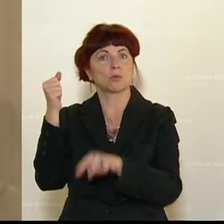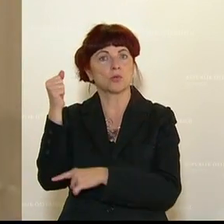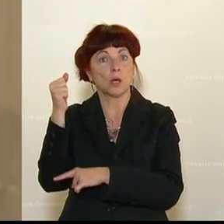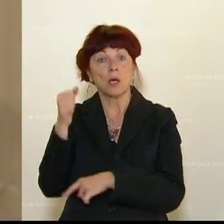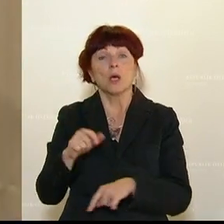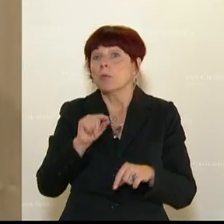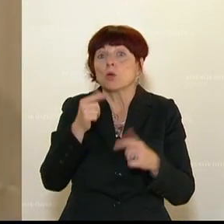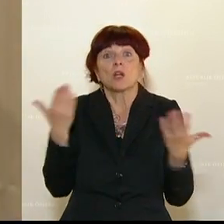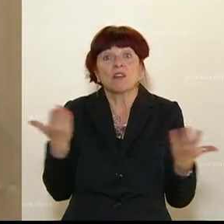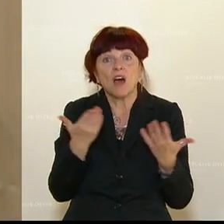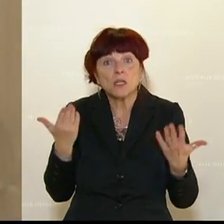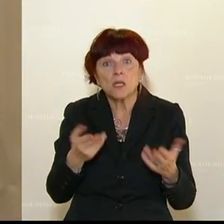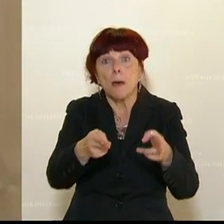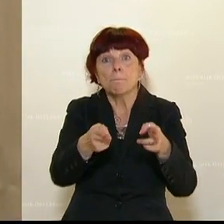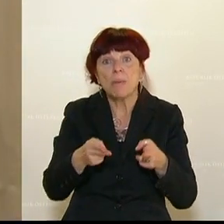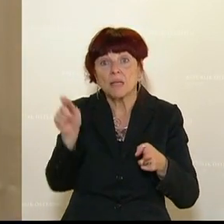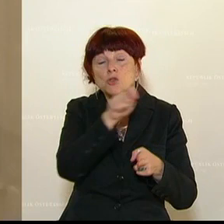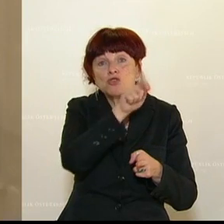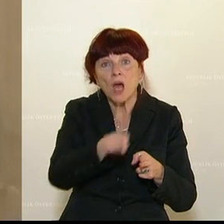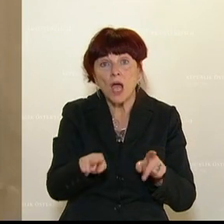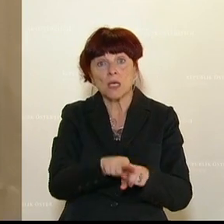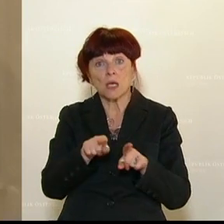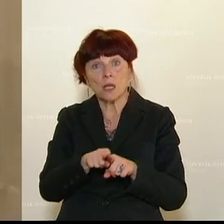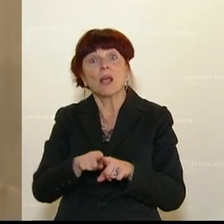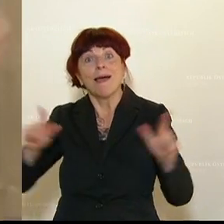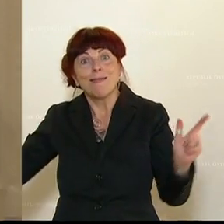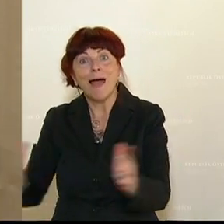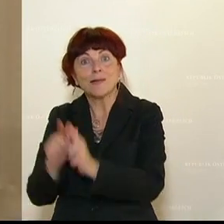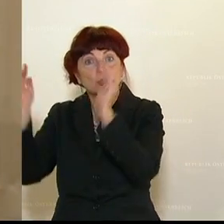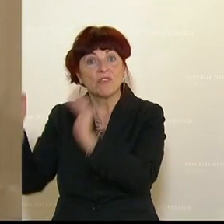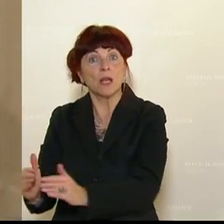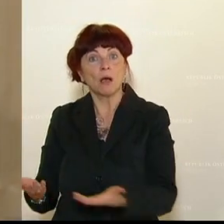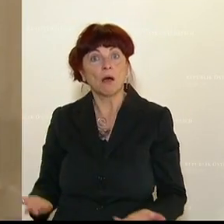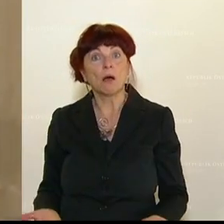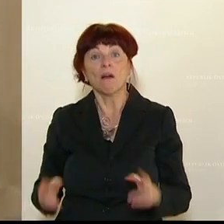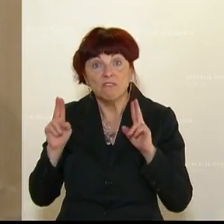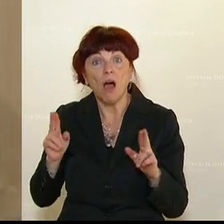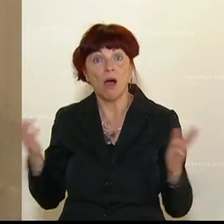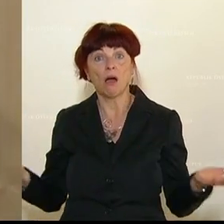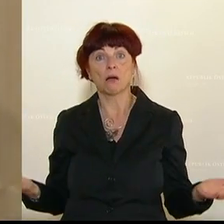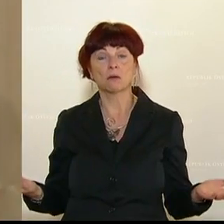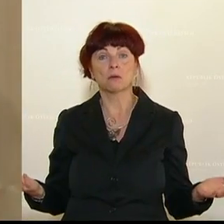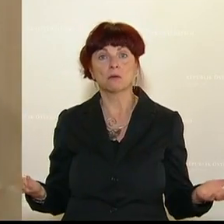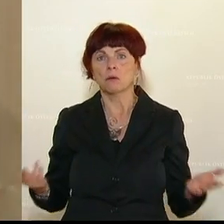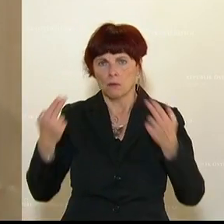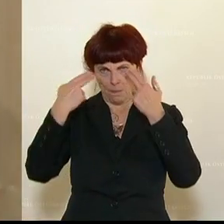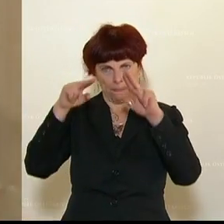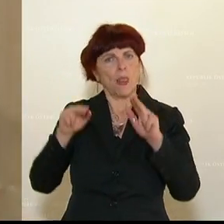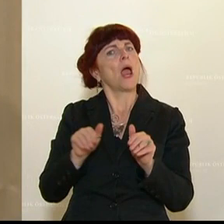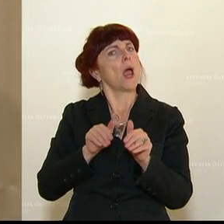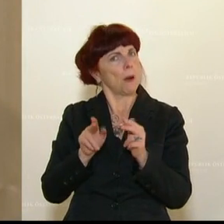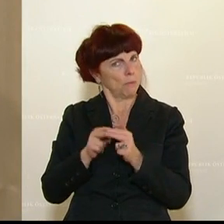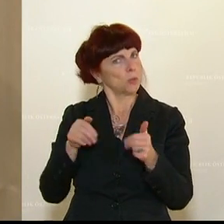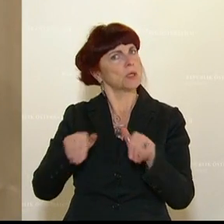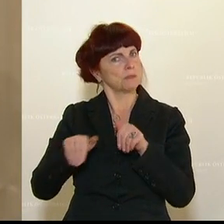Leistungskürzungen, weniger Betten, wir reden hier wirklich von Gesundheitsleistungen. Herr Bundesminister, Herr Bundesminister, ich finde es ja jetzt gut, dass Sie jetzt auch